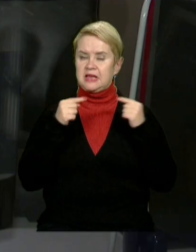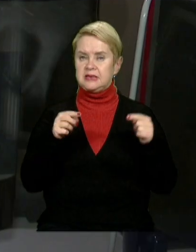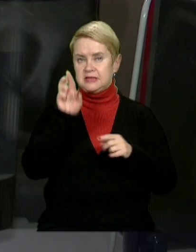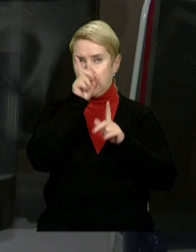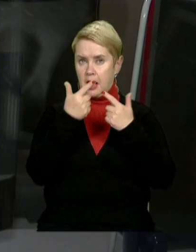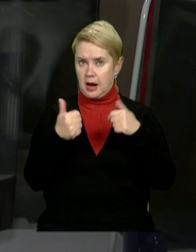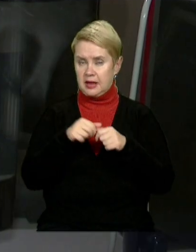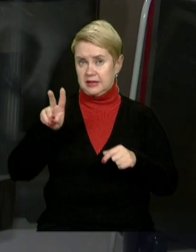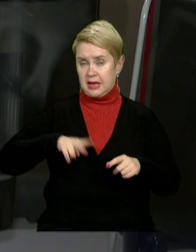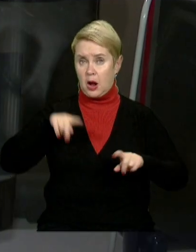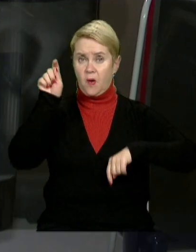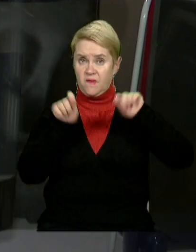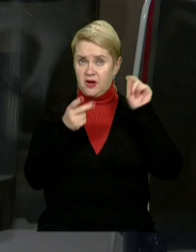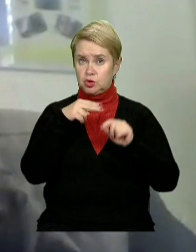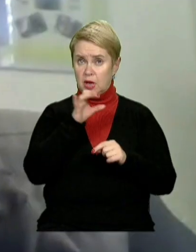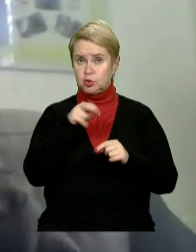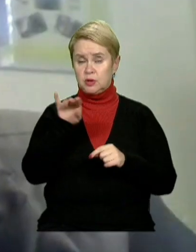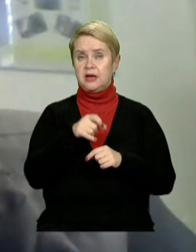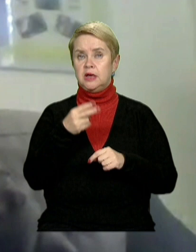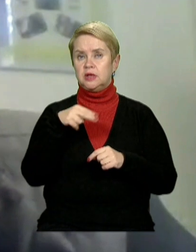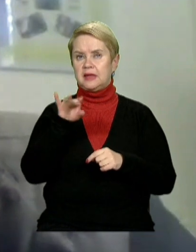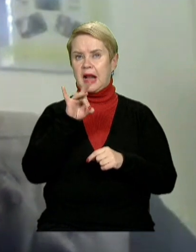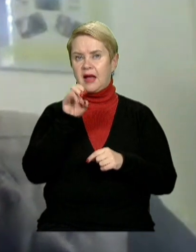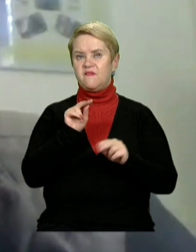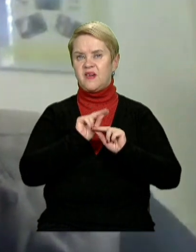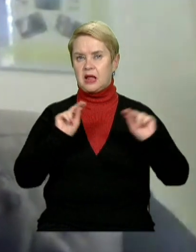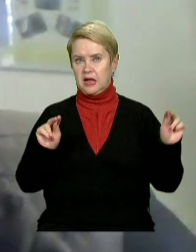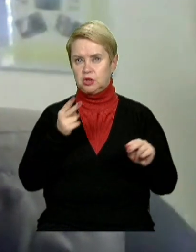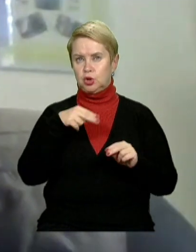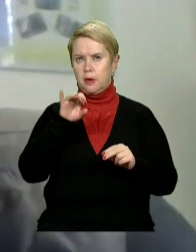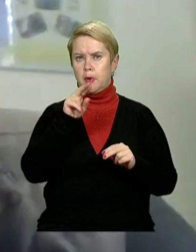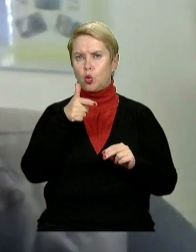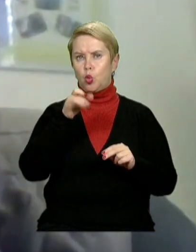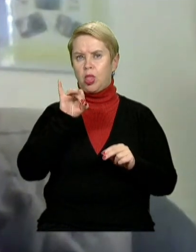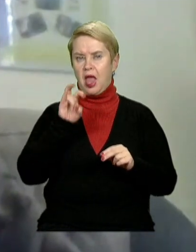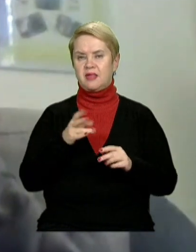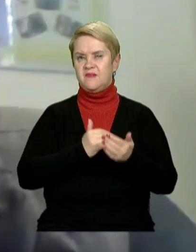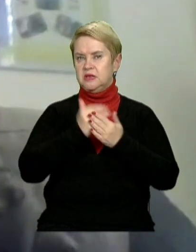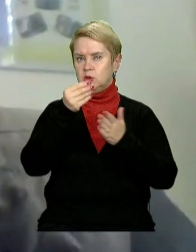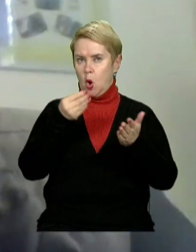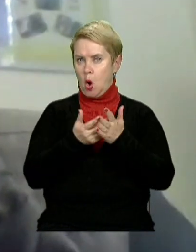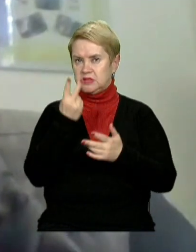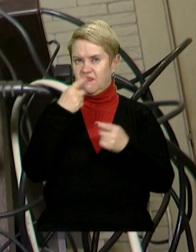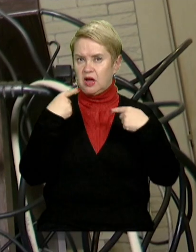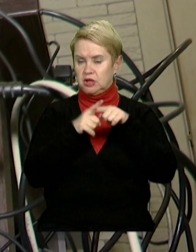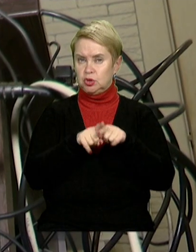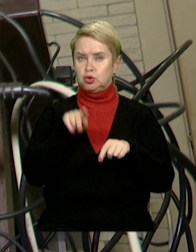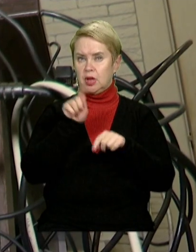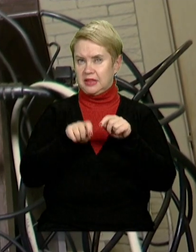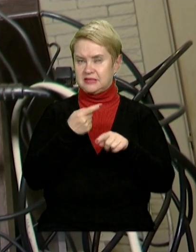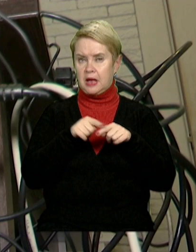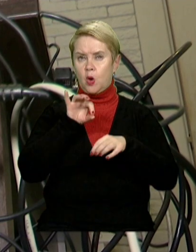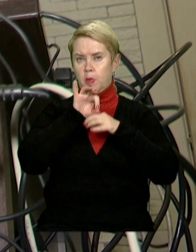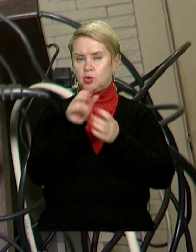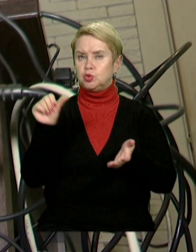країн. Директор фестивалю «Джаз Алясу» джазмен-диригент та викладач Т'єрі Бургіньйон високо оцінив два технічні тести, які